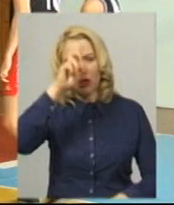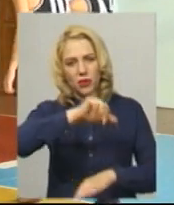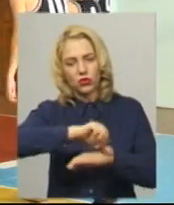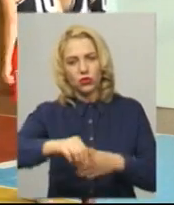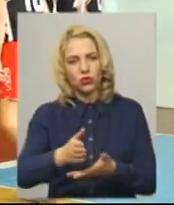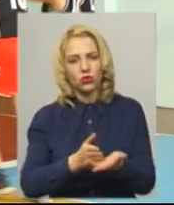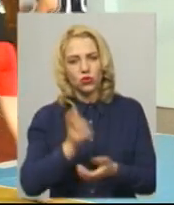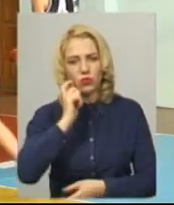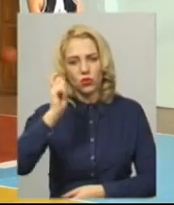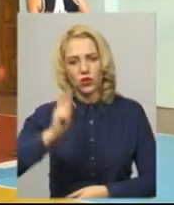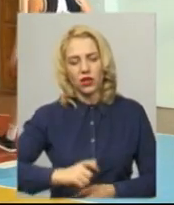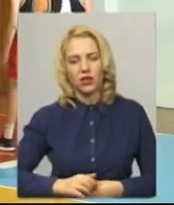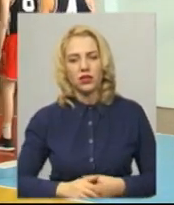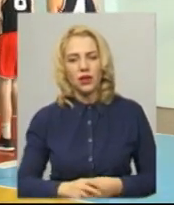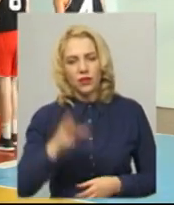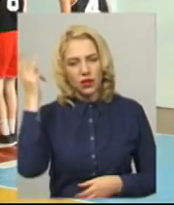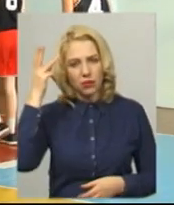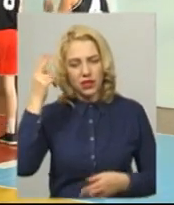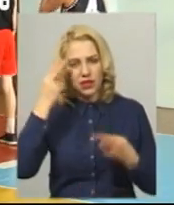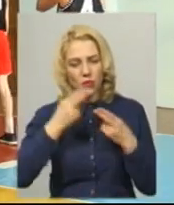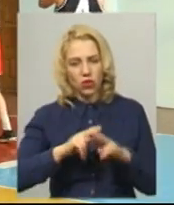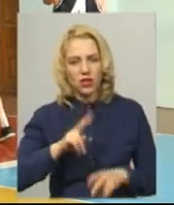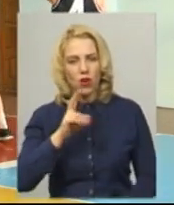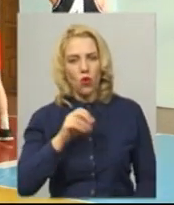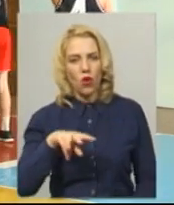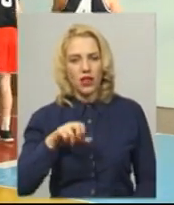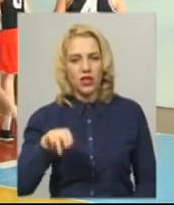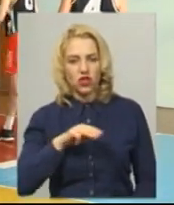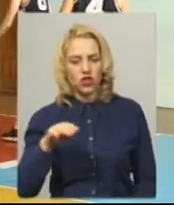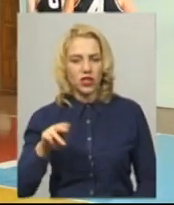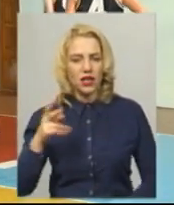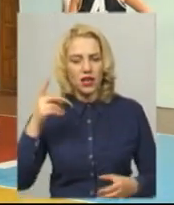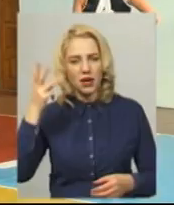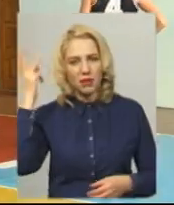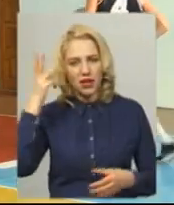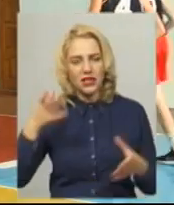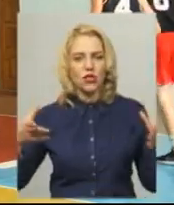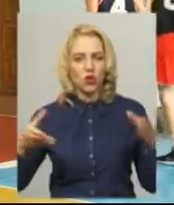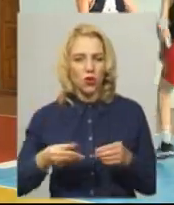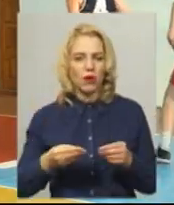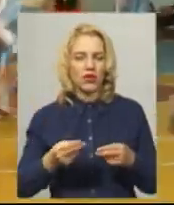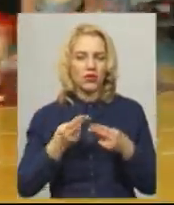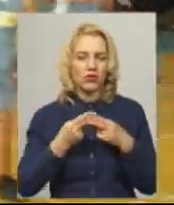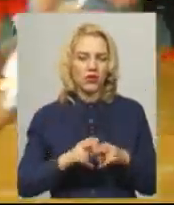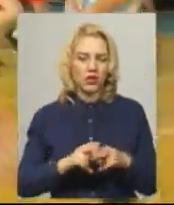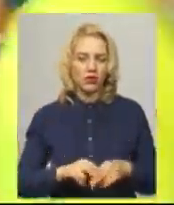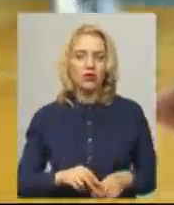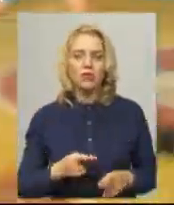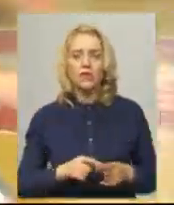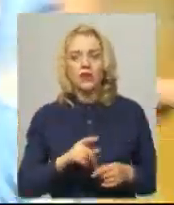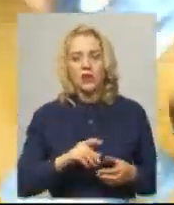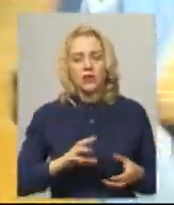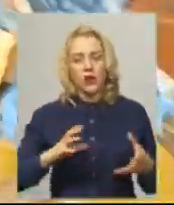пропадової служби України, Хмельницький політехнічний коледж і Хмельницький корпоративно-торгово-економічний інститут. З командами